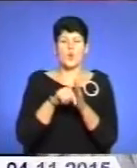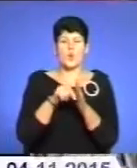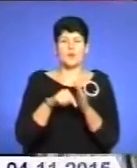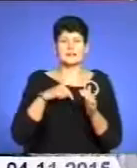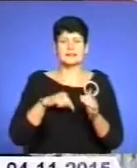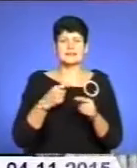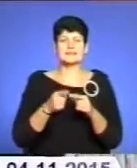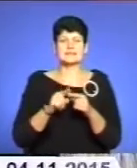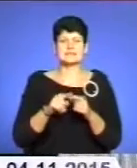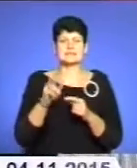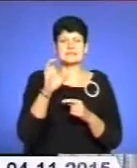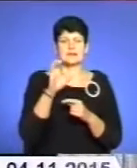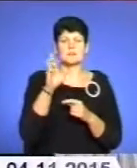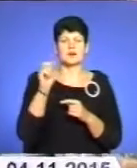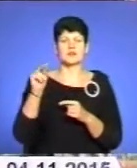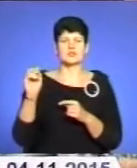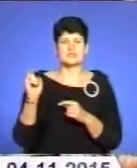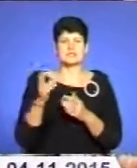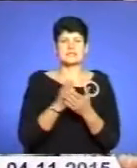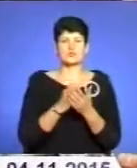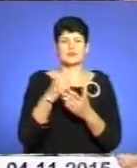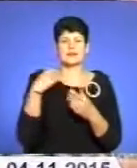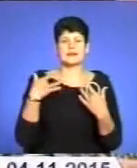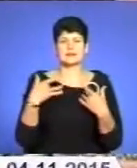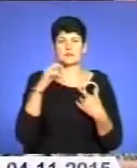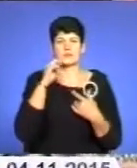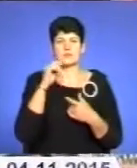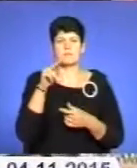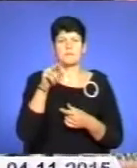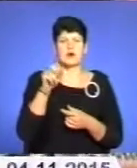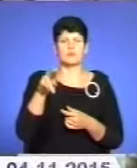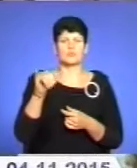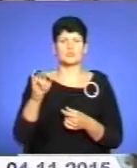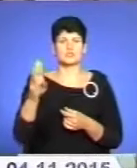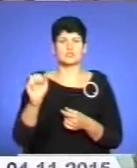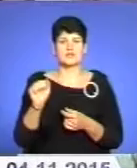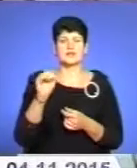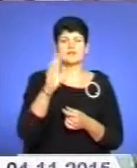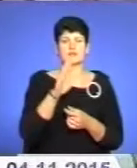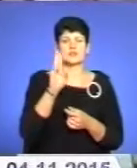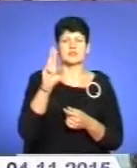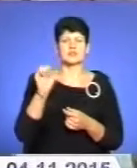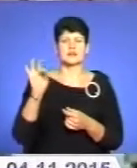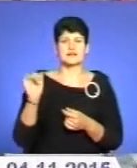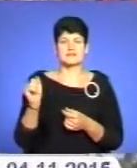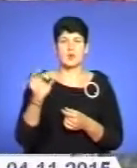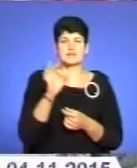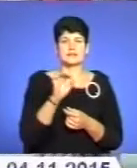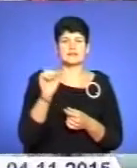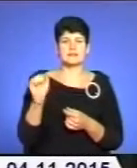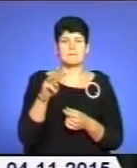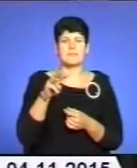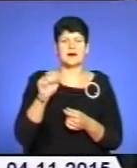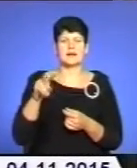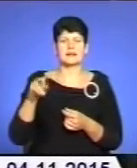публіки, як Сергій Бачев, заслужний артист України Олександр Папуша, Вікторія Шараськіна, Оксана та Андрій Маліновичі,